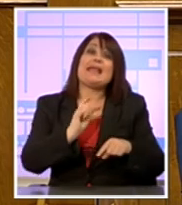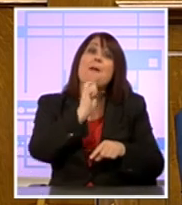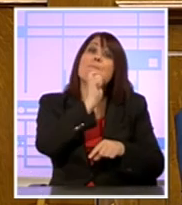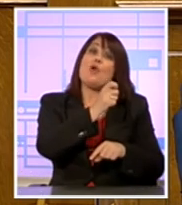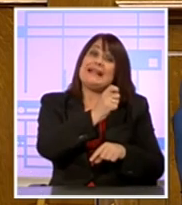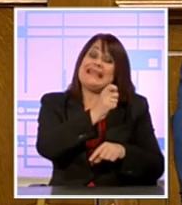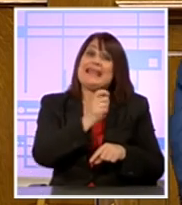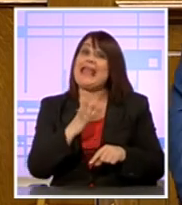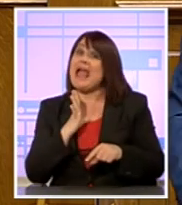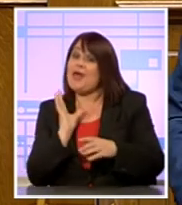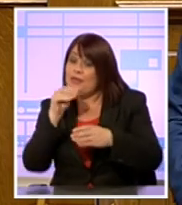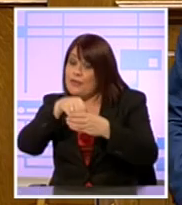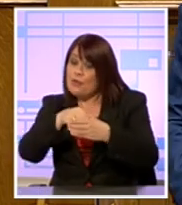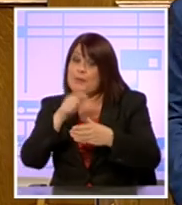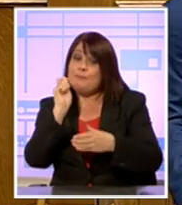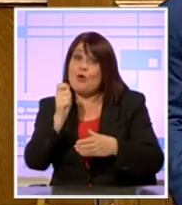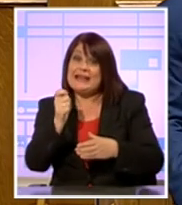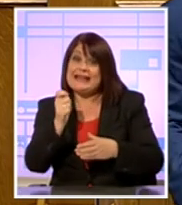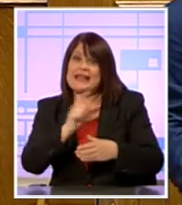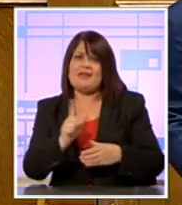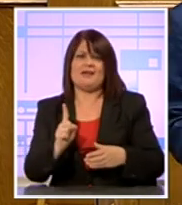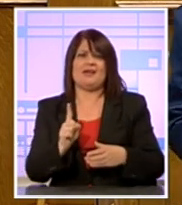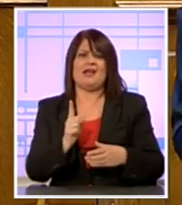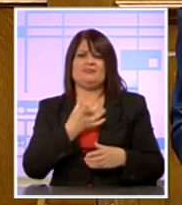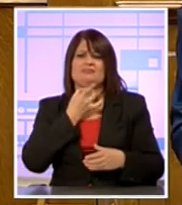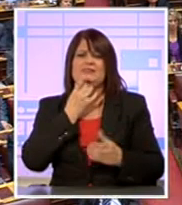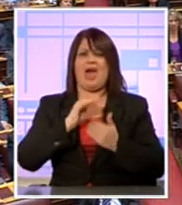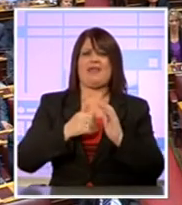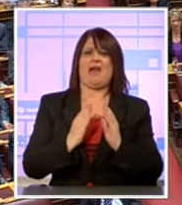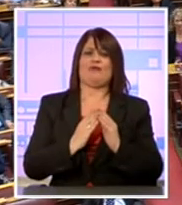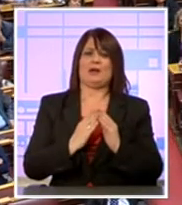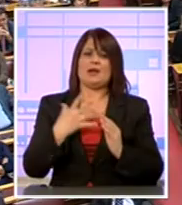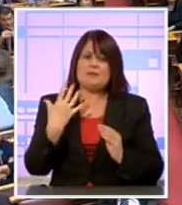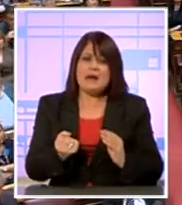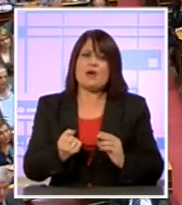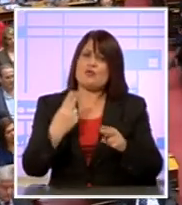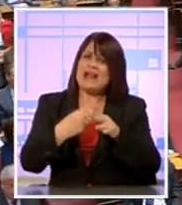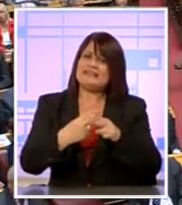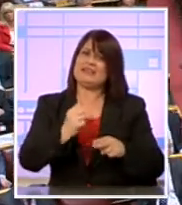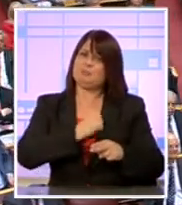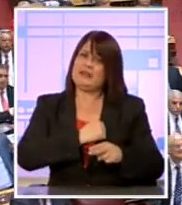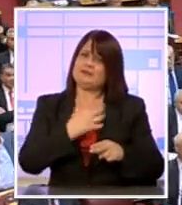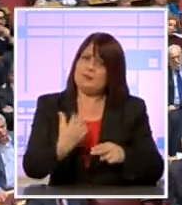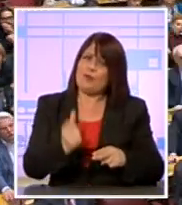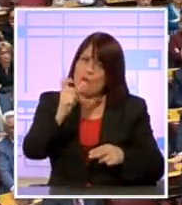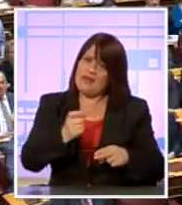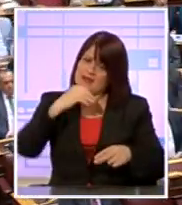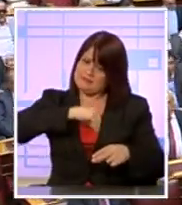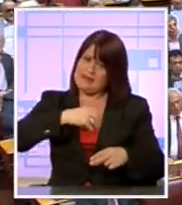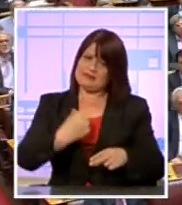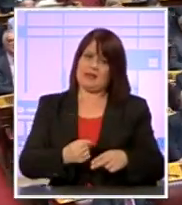όμικρο γιώτα δεν είναι κοινική. Υπάρχει πίστη, υπάρχουν αξίες που ο καθένας μας κουβαλά.